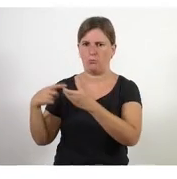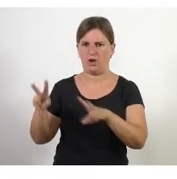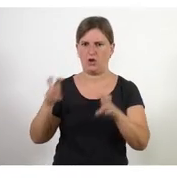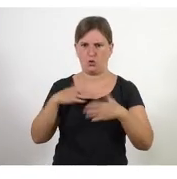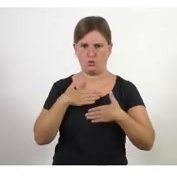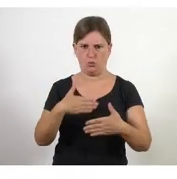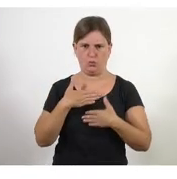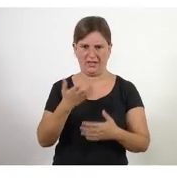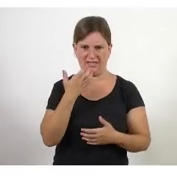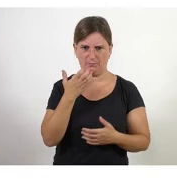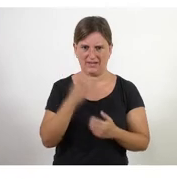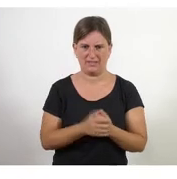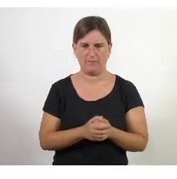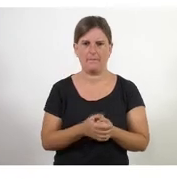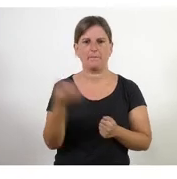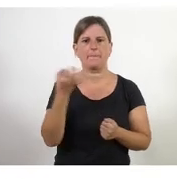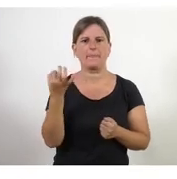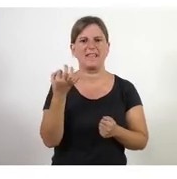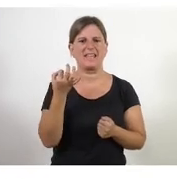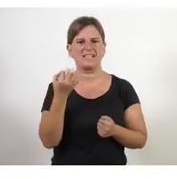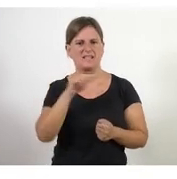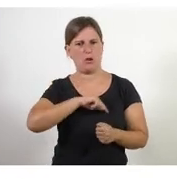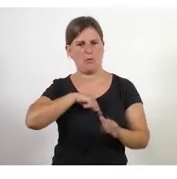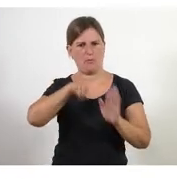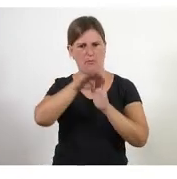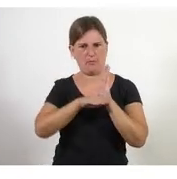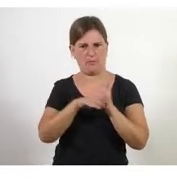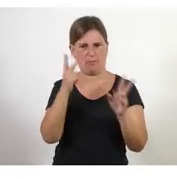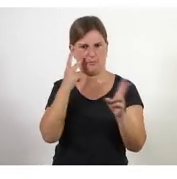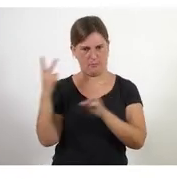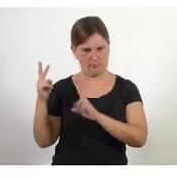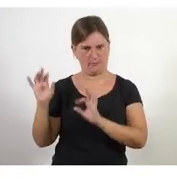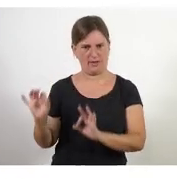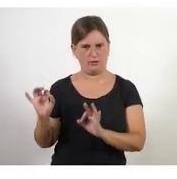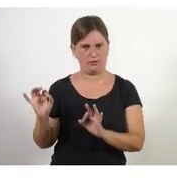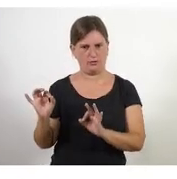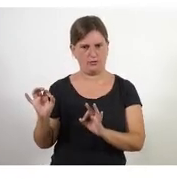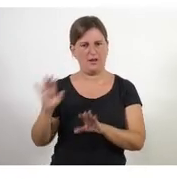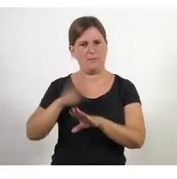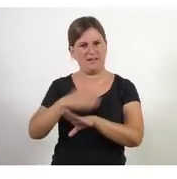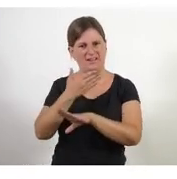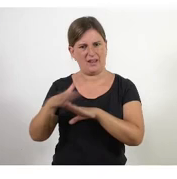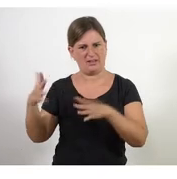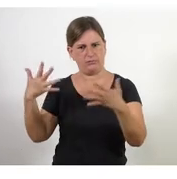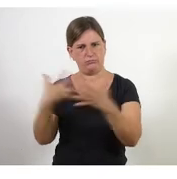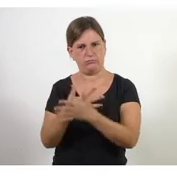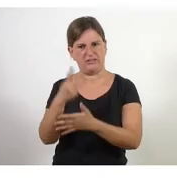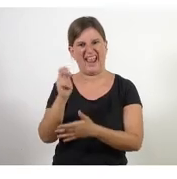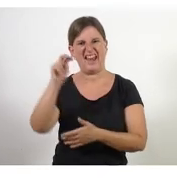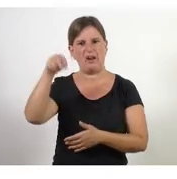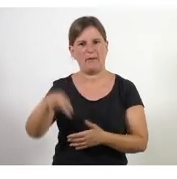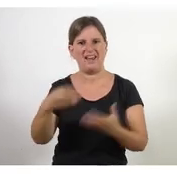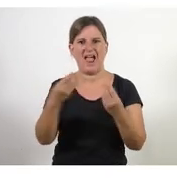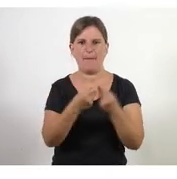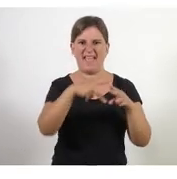està basat en uns valors i uns principis i això ho dic sobretot per no confondre Canvan amb algunes eines de